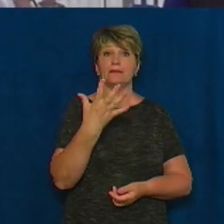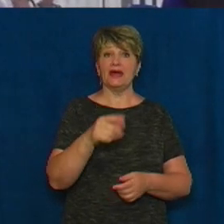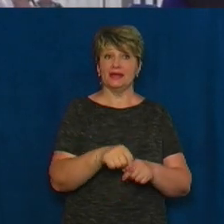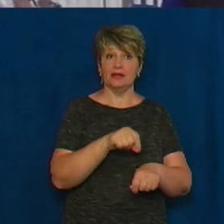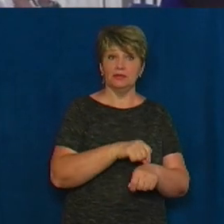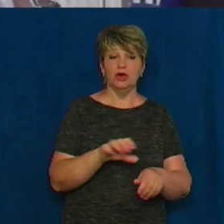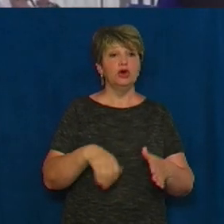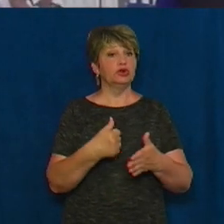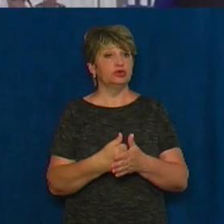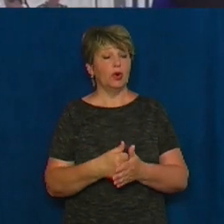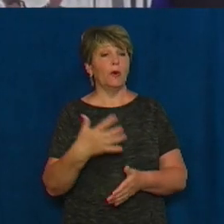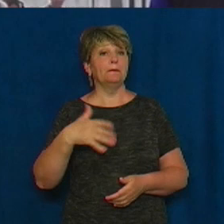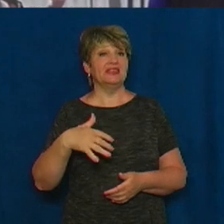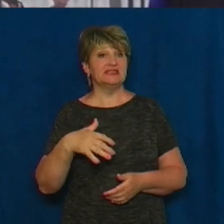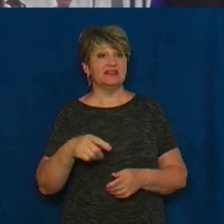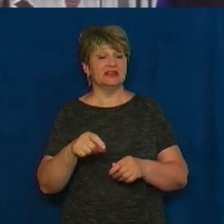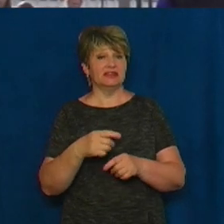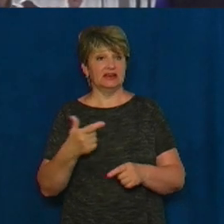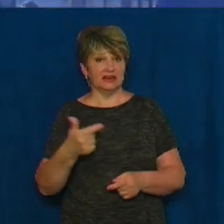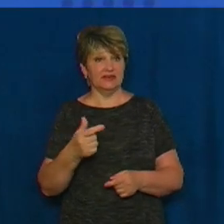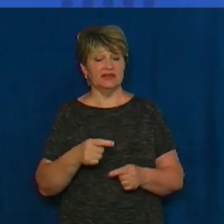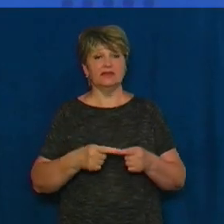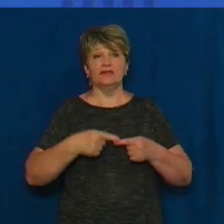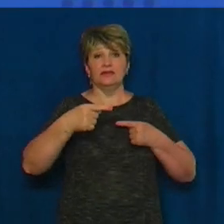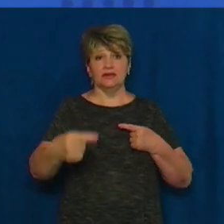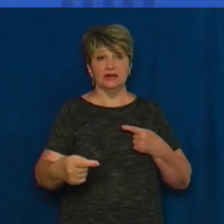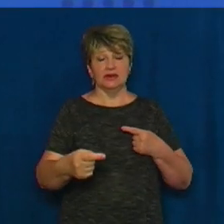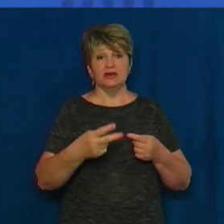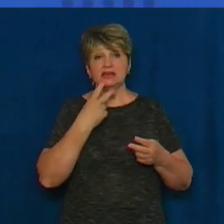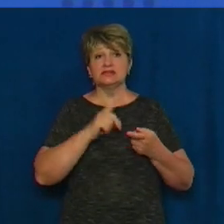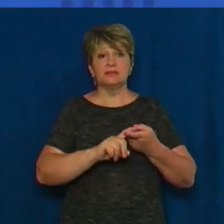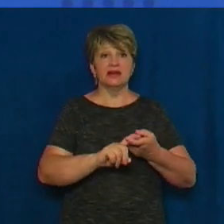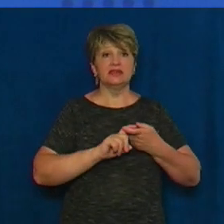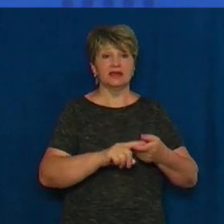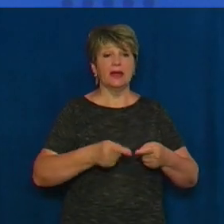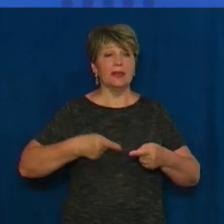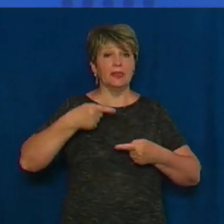50 гривень на 320 кілометрів, залежно від дальності поїздки.